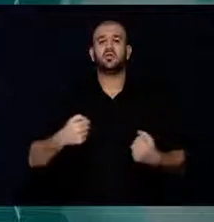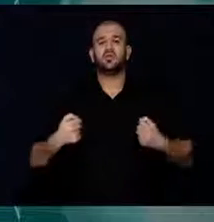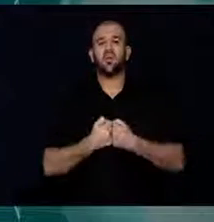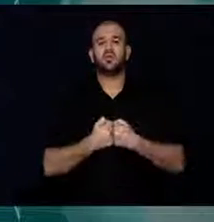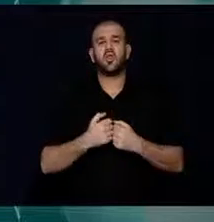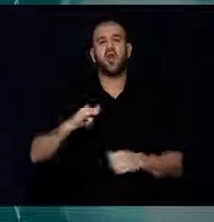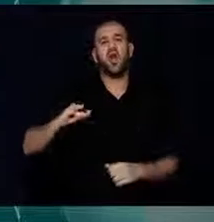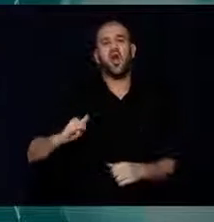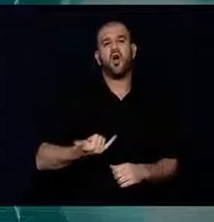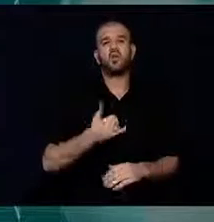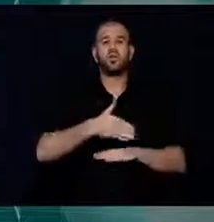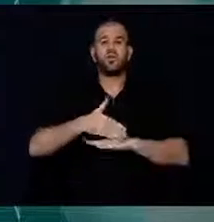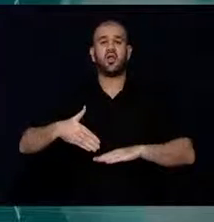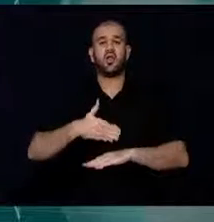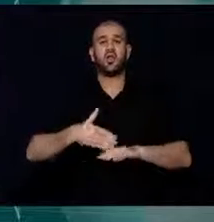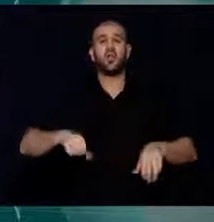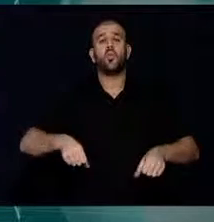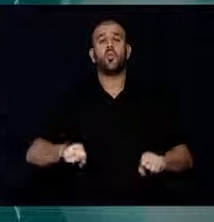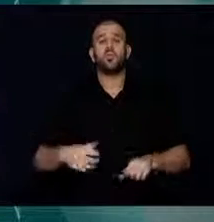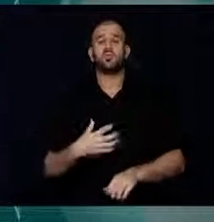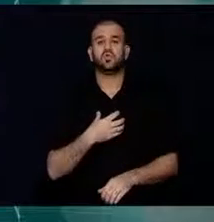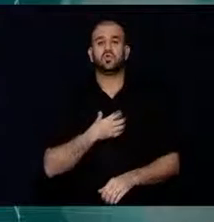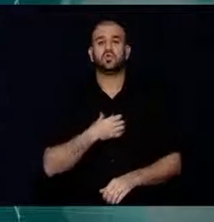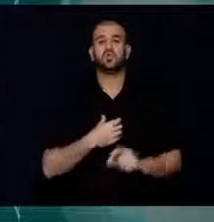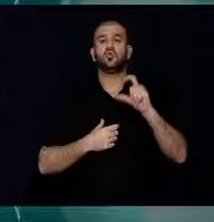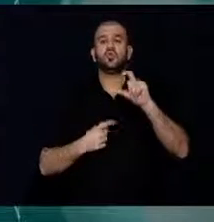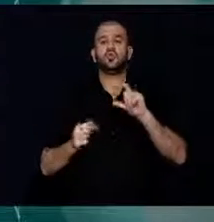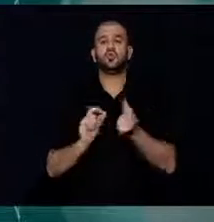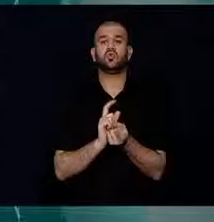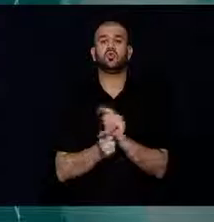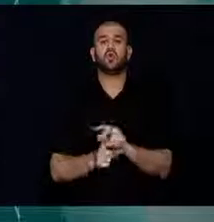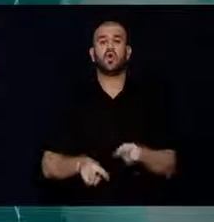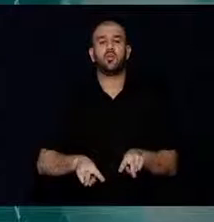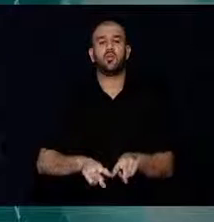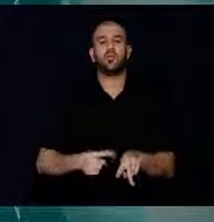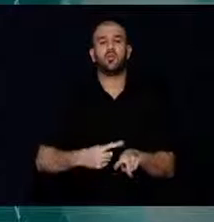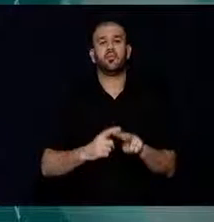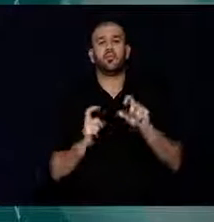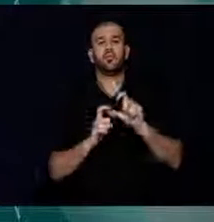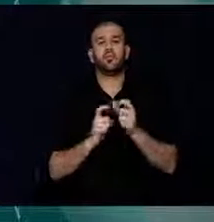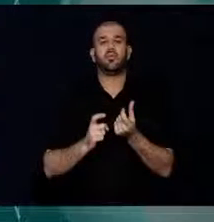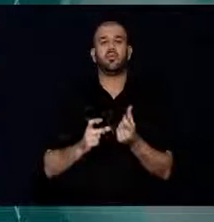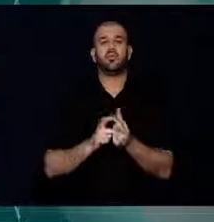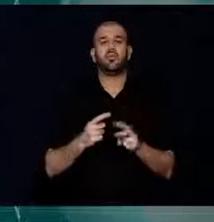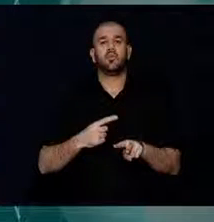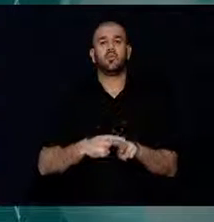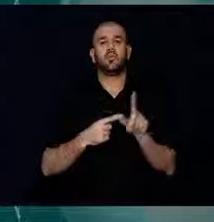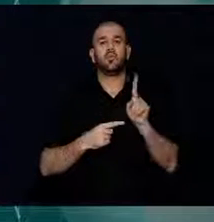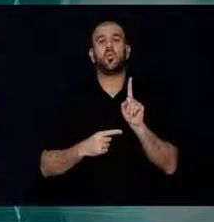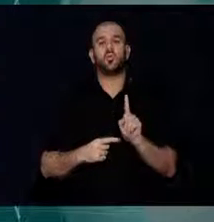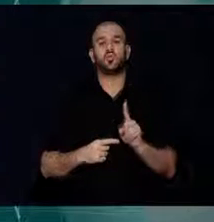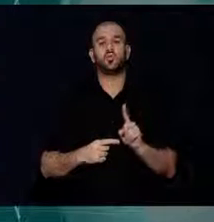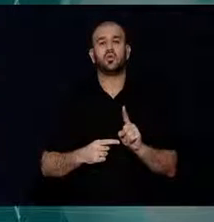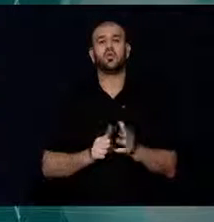motosikletin karıştığı kazada ağır yaralanan motosiklet sürücüsü Cuma